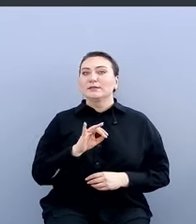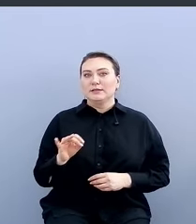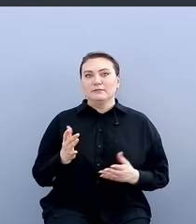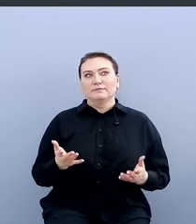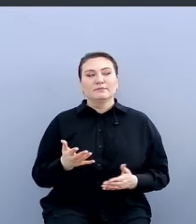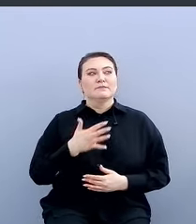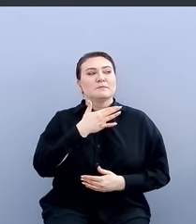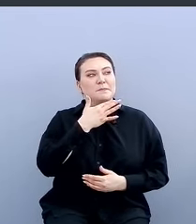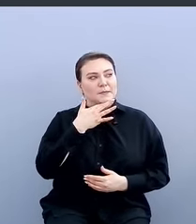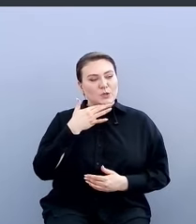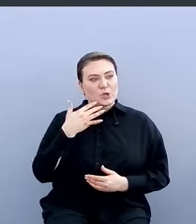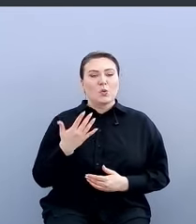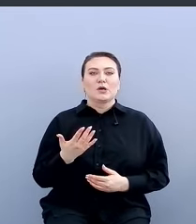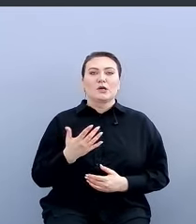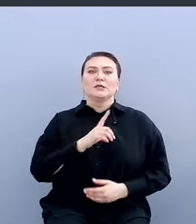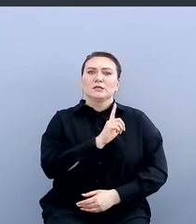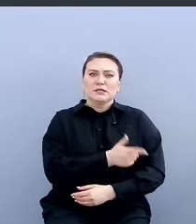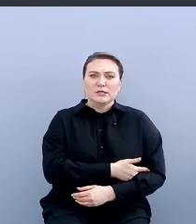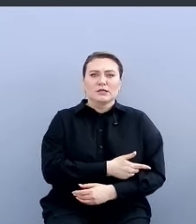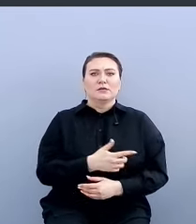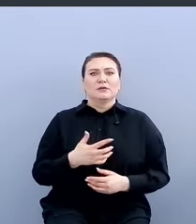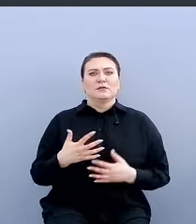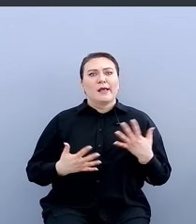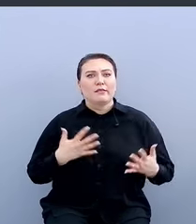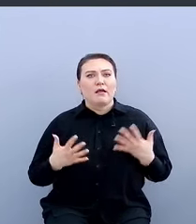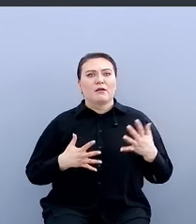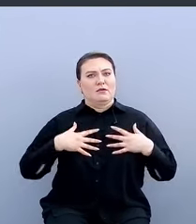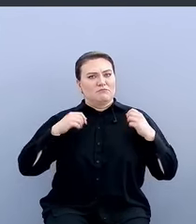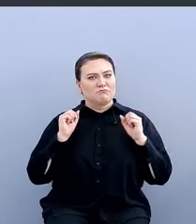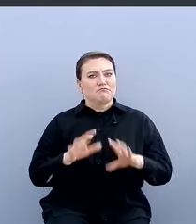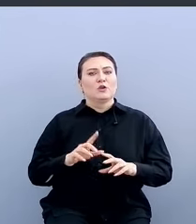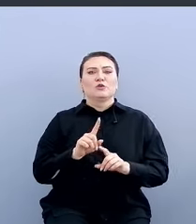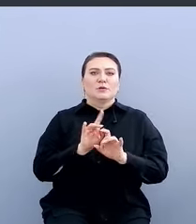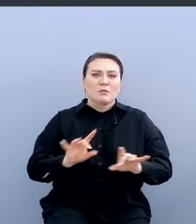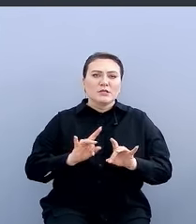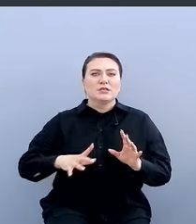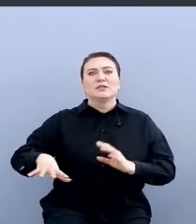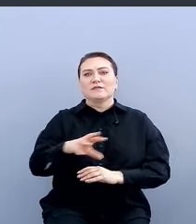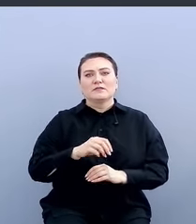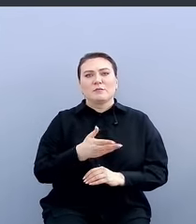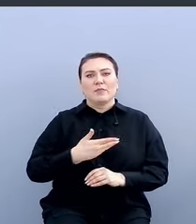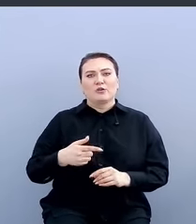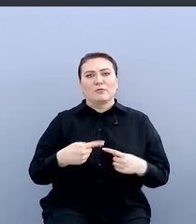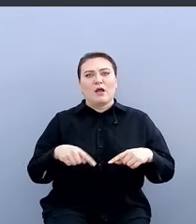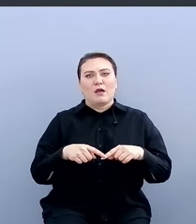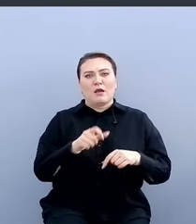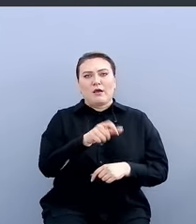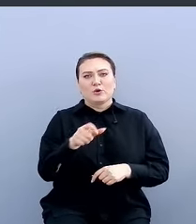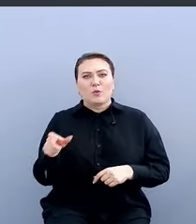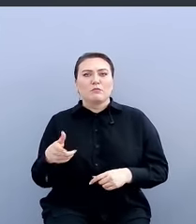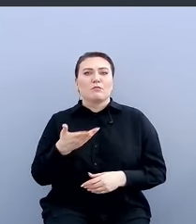много сил и энергии тратим на то, чтобы объяснить всем нашим категориям пользователей